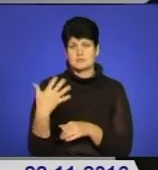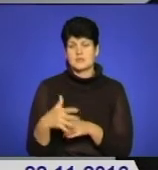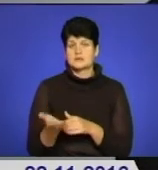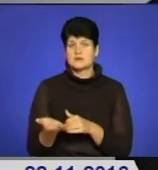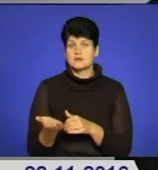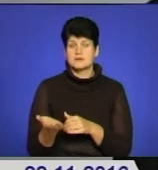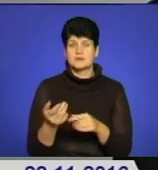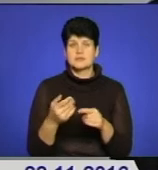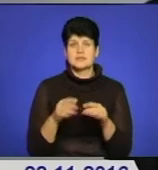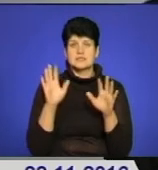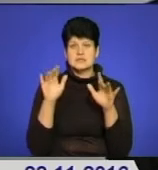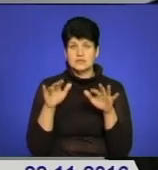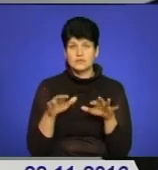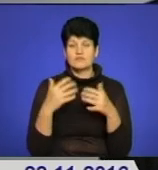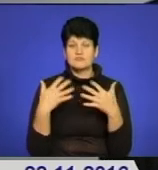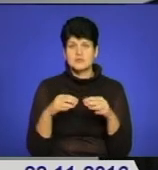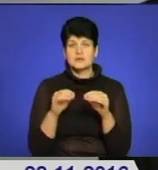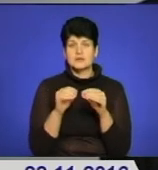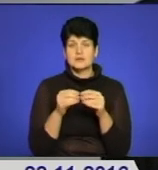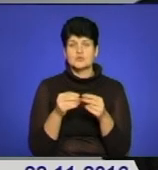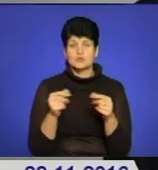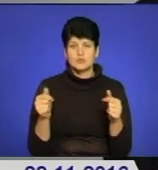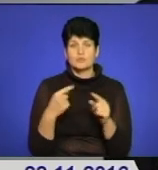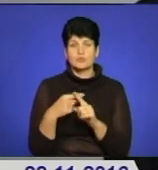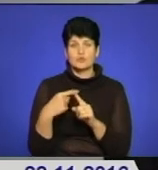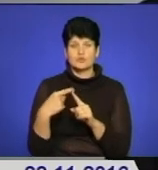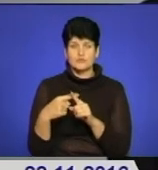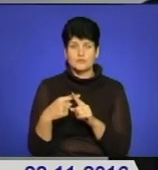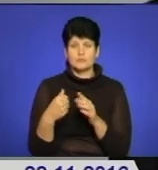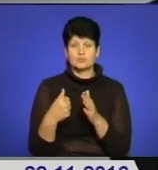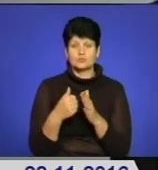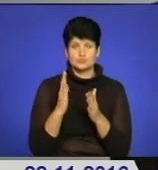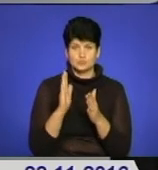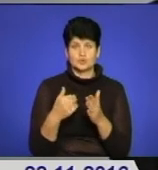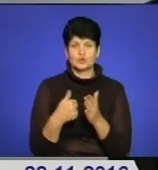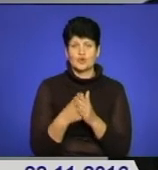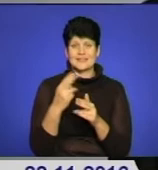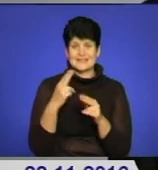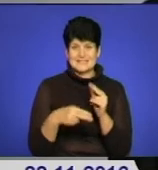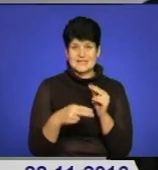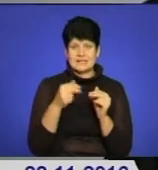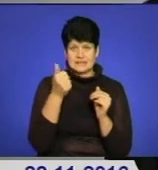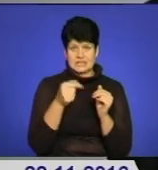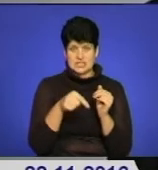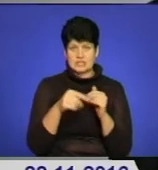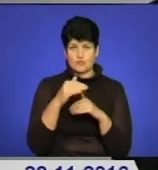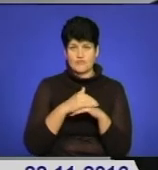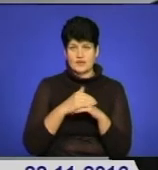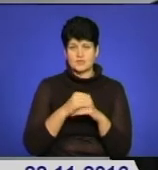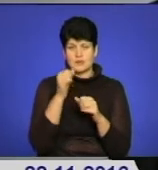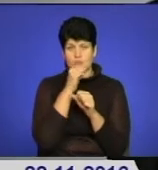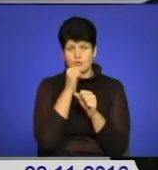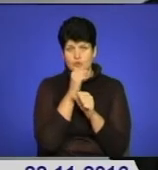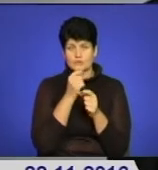Тобто сніговий покрив вже сходить, плюсова температура утримається до кінця тижня, ввечері примерзання,